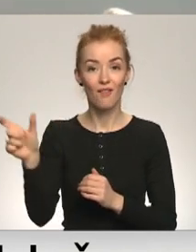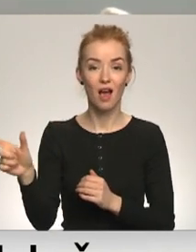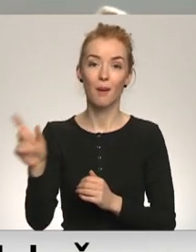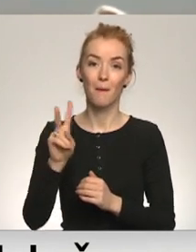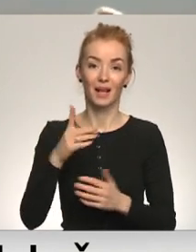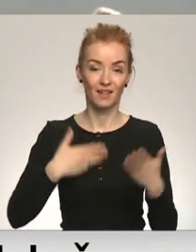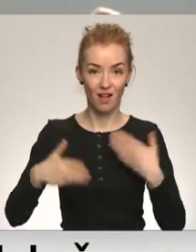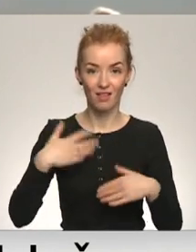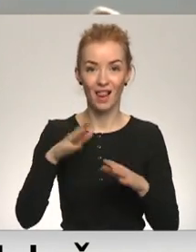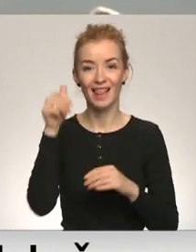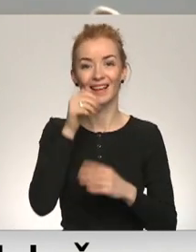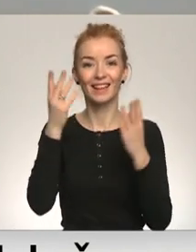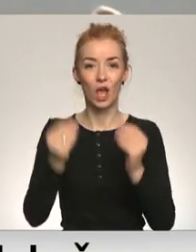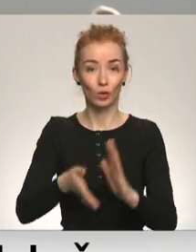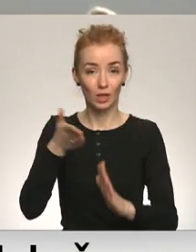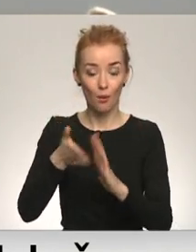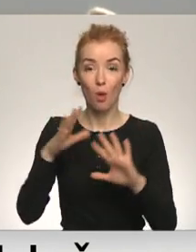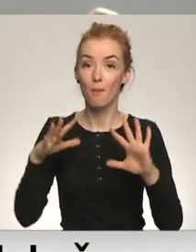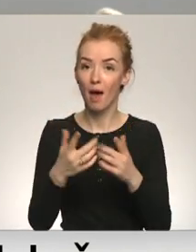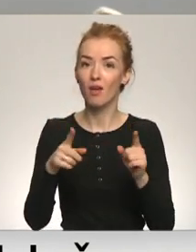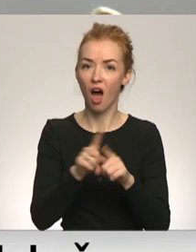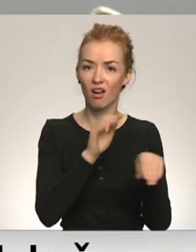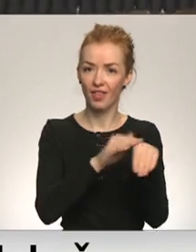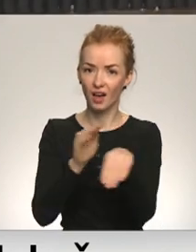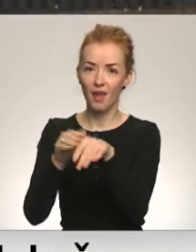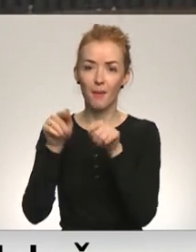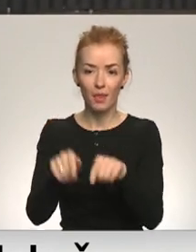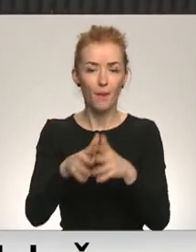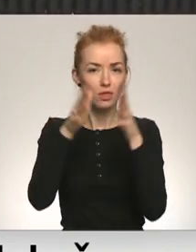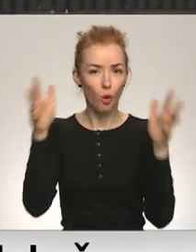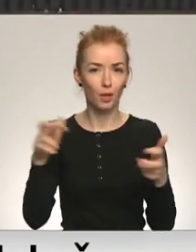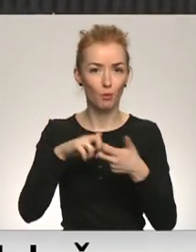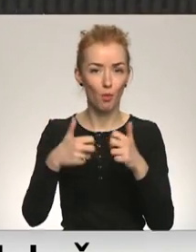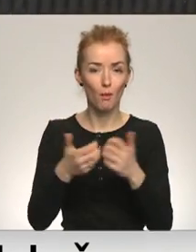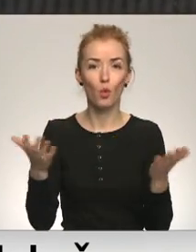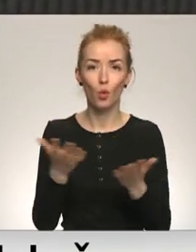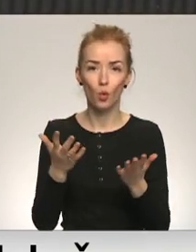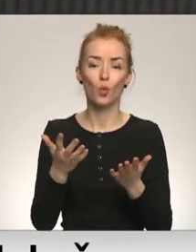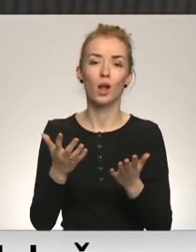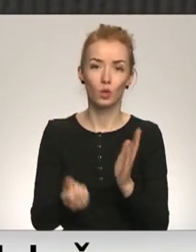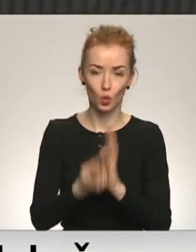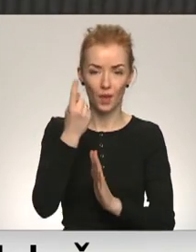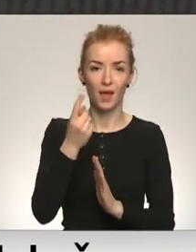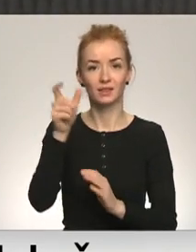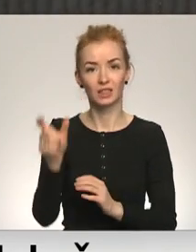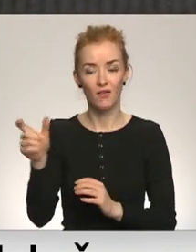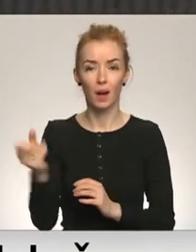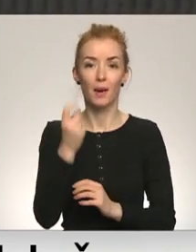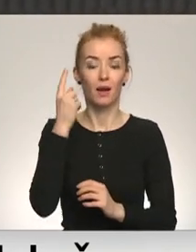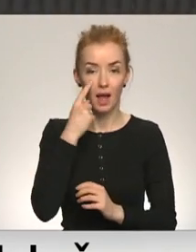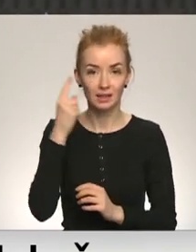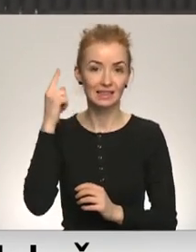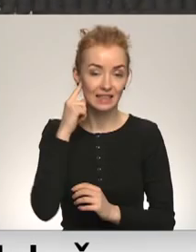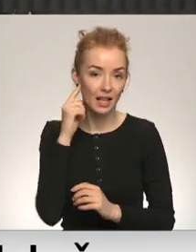uzlabošanai, bet arī aktualizēja tās daudzās problēmas, ar kurām saskaras cilvēki ar redzes dzirdes vai kustību